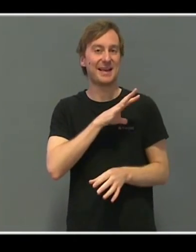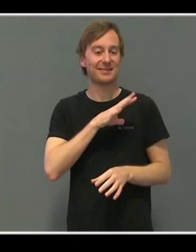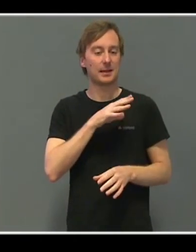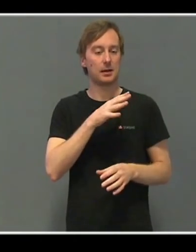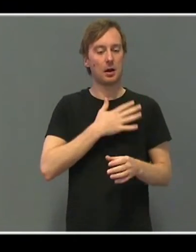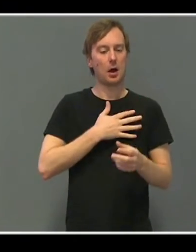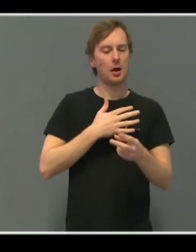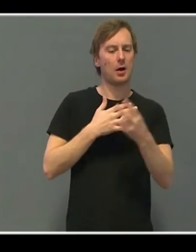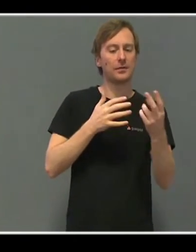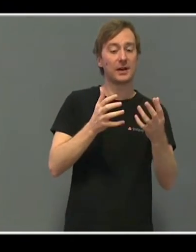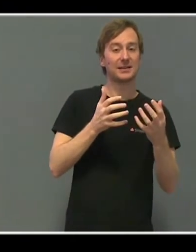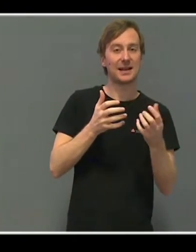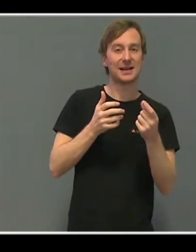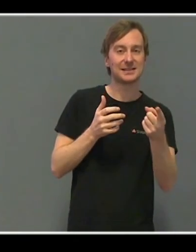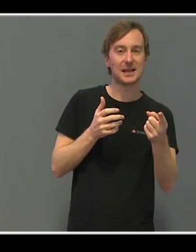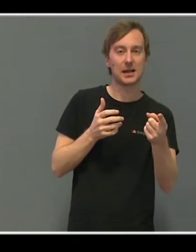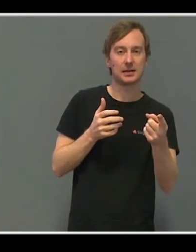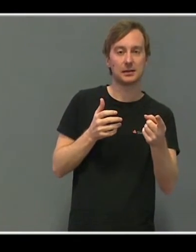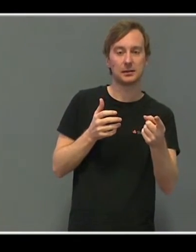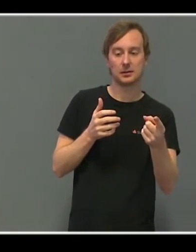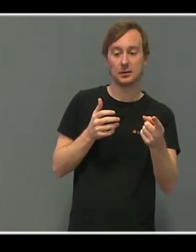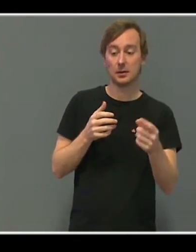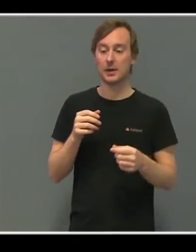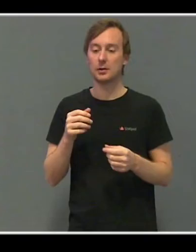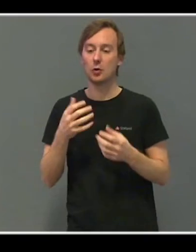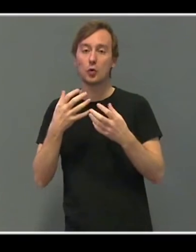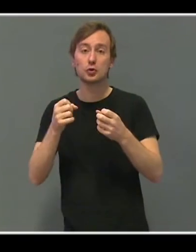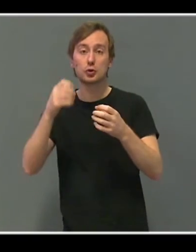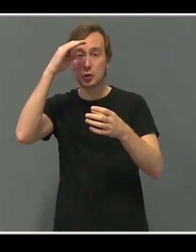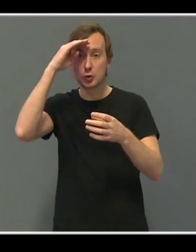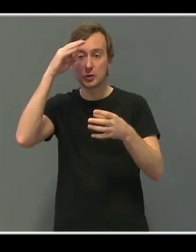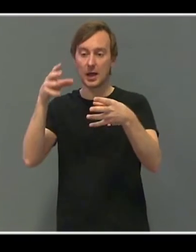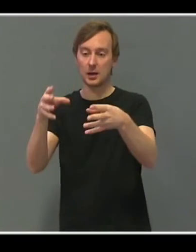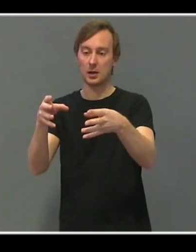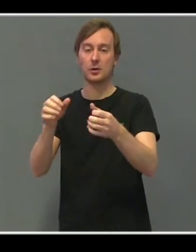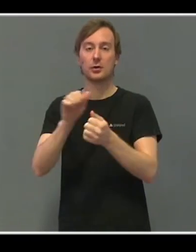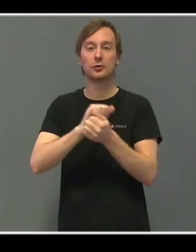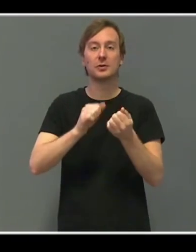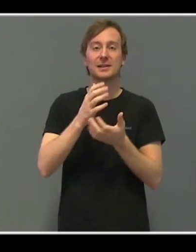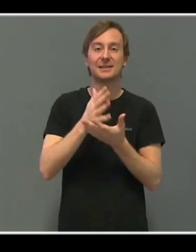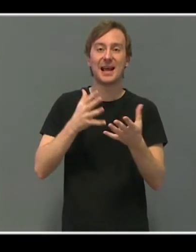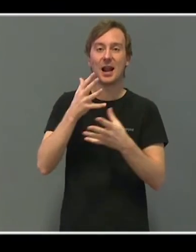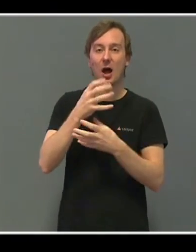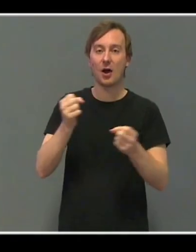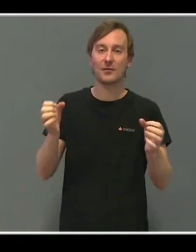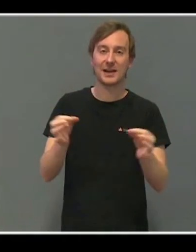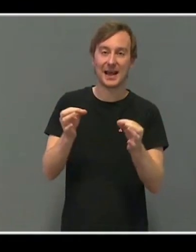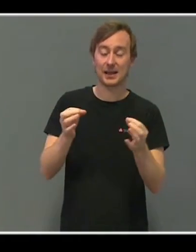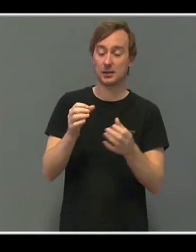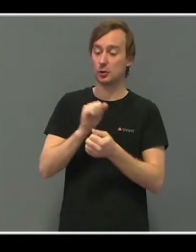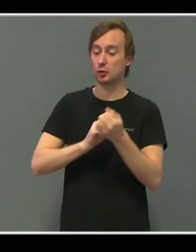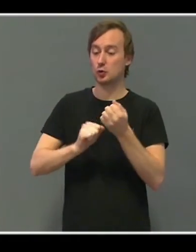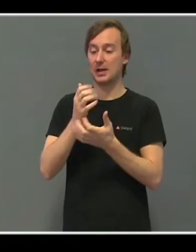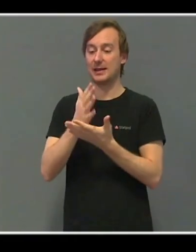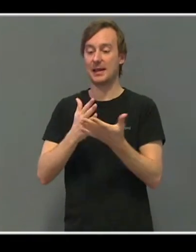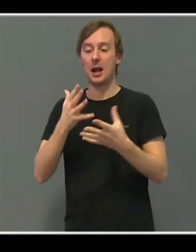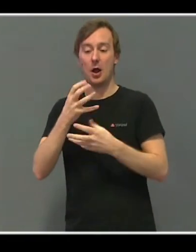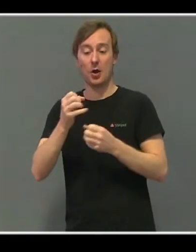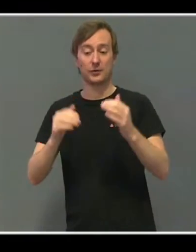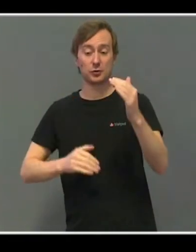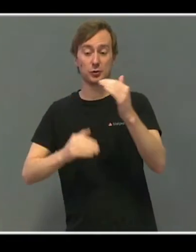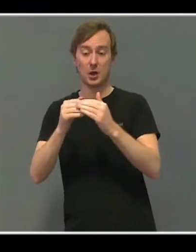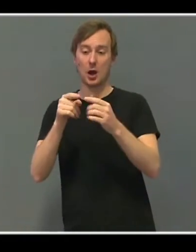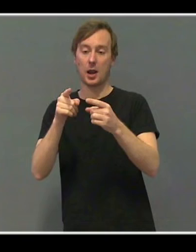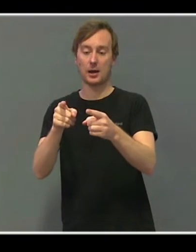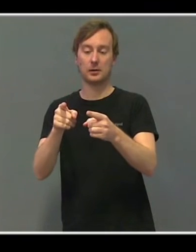interesser enn andre jenter, mens gutter, der er det en naturlig del av leken, en del av det sosiale. Det er en måte å